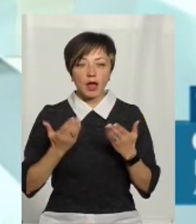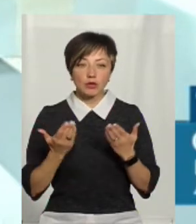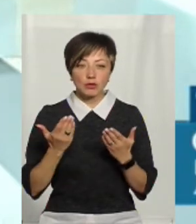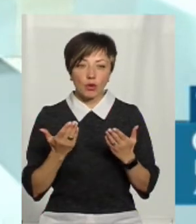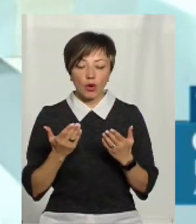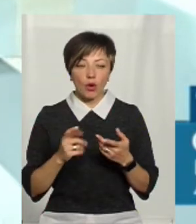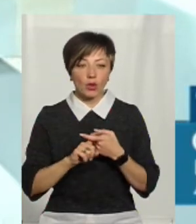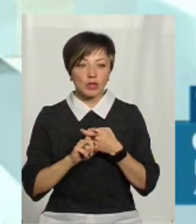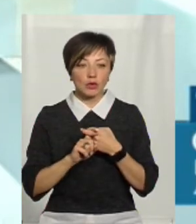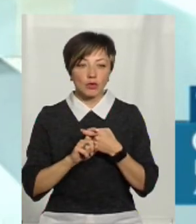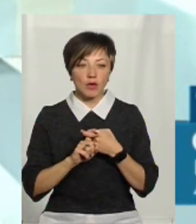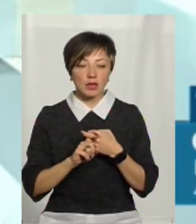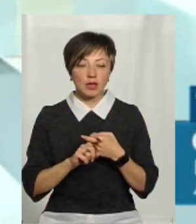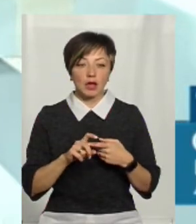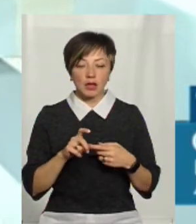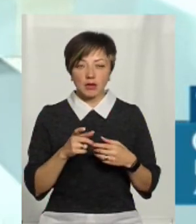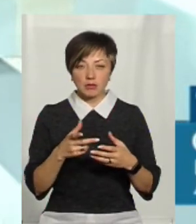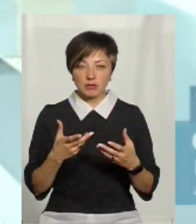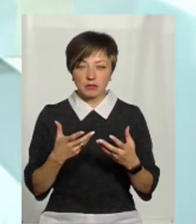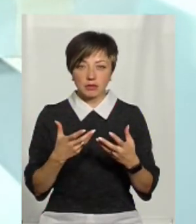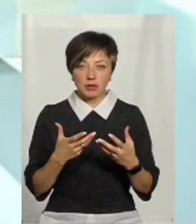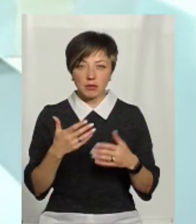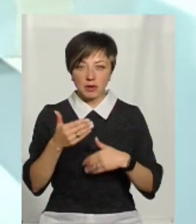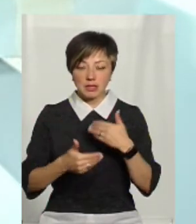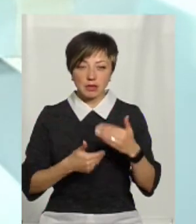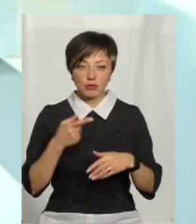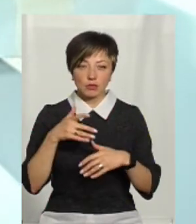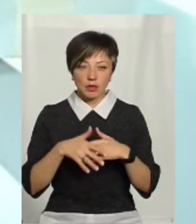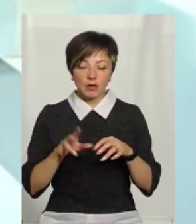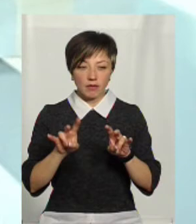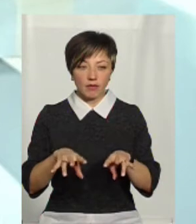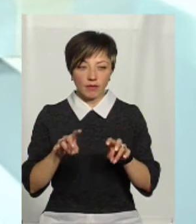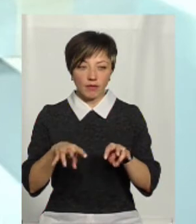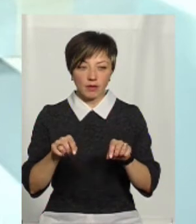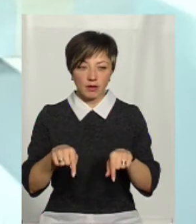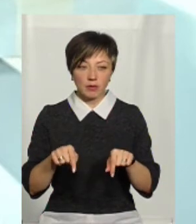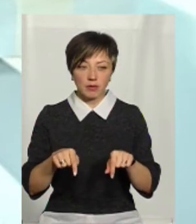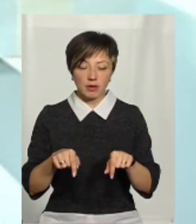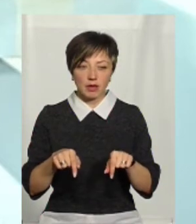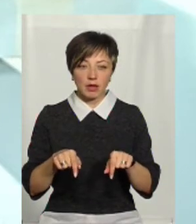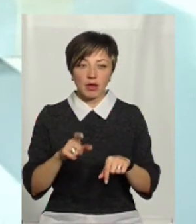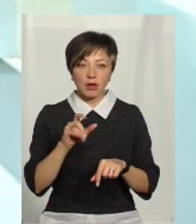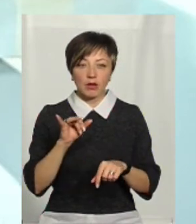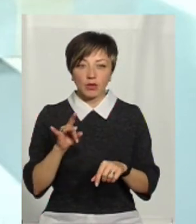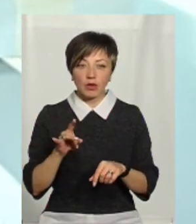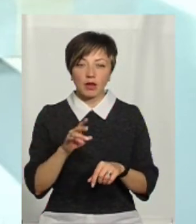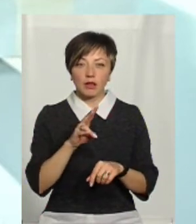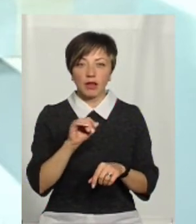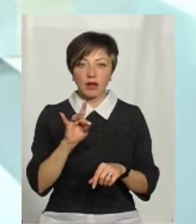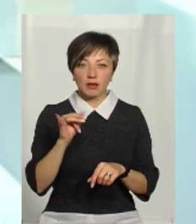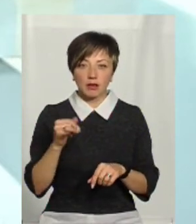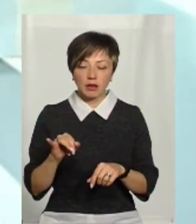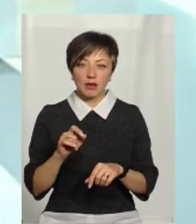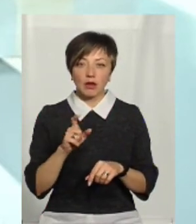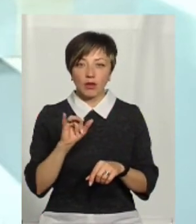якщо контактувати з речовиною, в басейнах зрозуміло, що там знаходиться гіпохлорід натрію, який